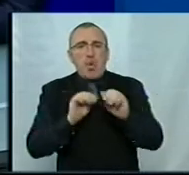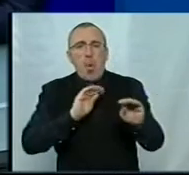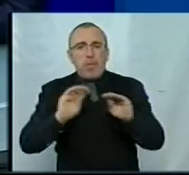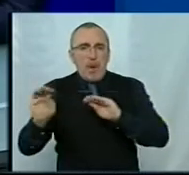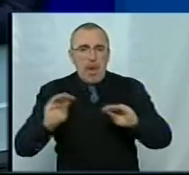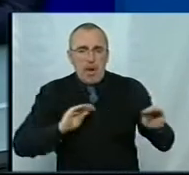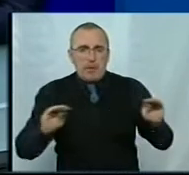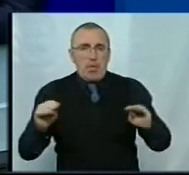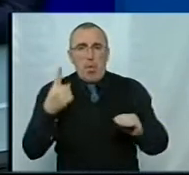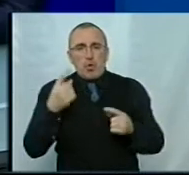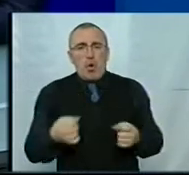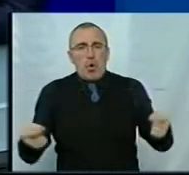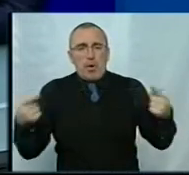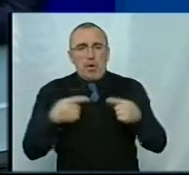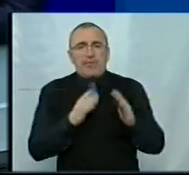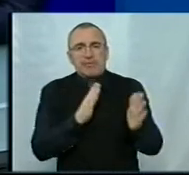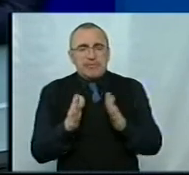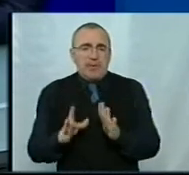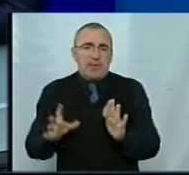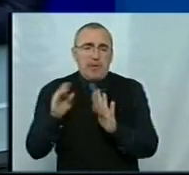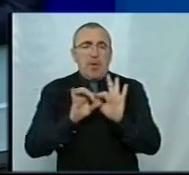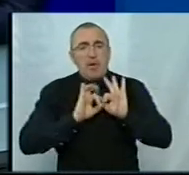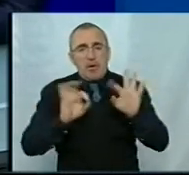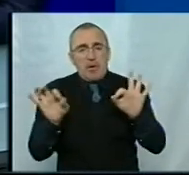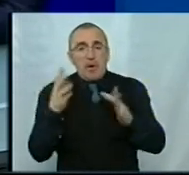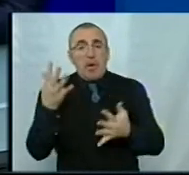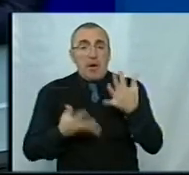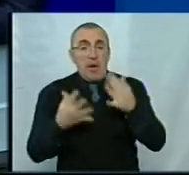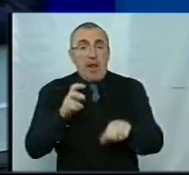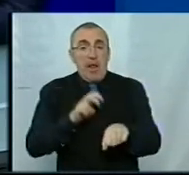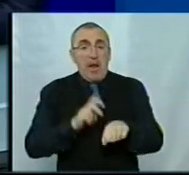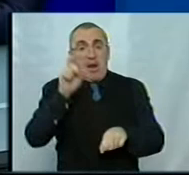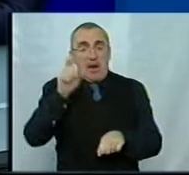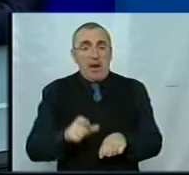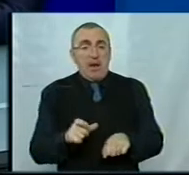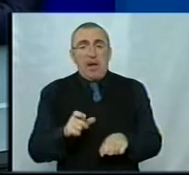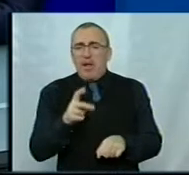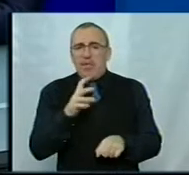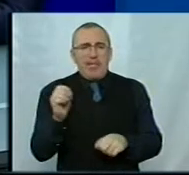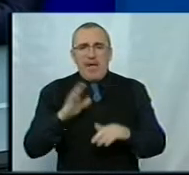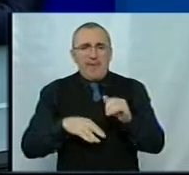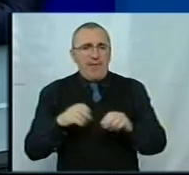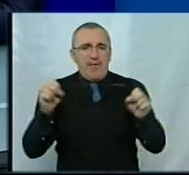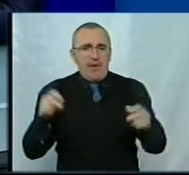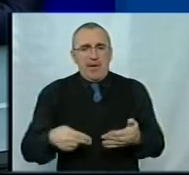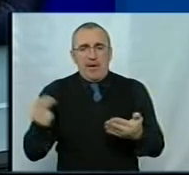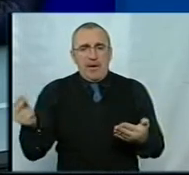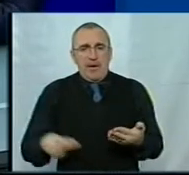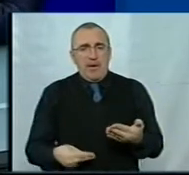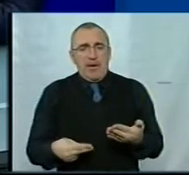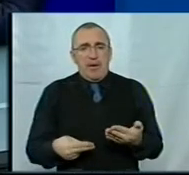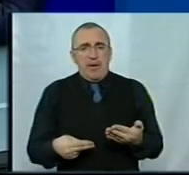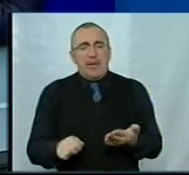Тобто зараз одночасно в систему вносяться інформація, наприклад, якщо про лікаря, взагалі не про кваліфікаційний електронний підпис, а